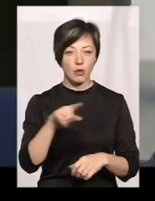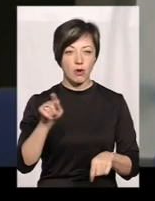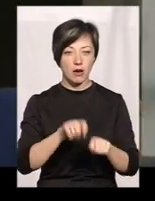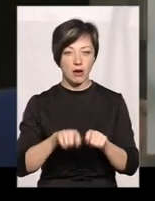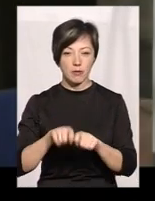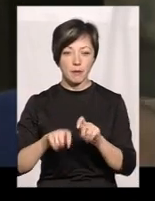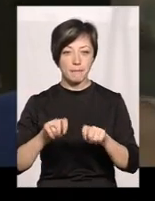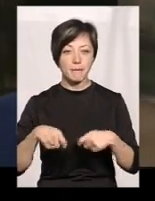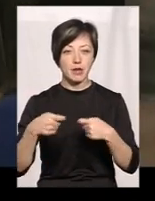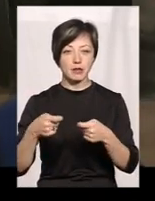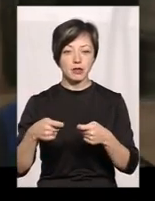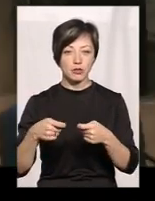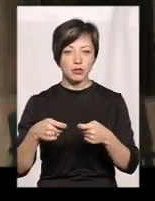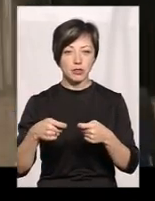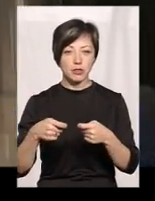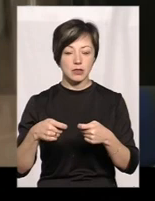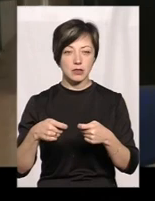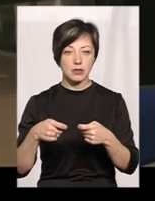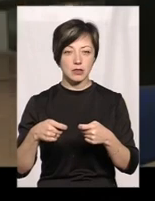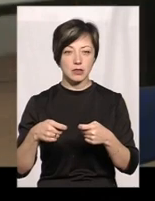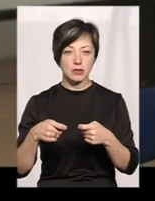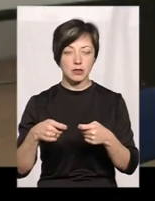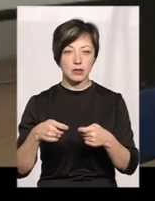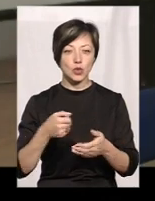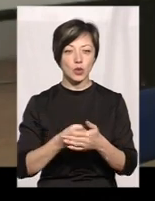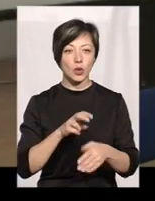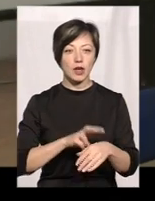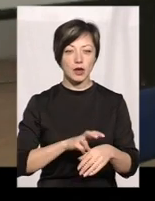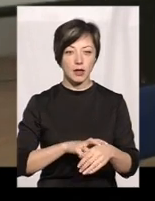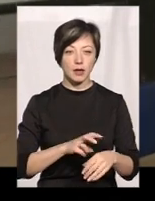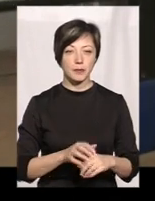передачі її до лікаря.